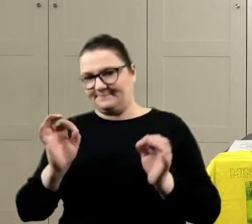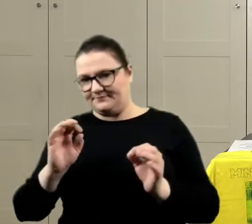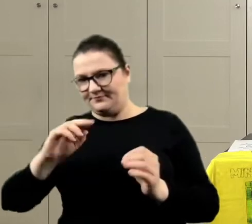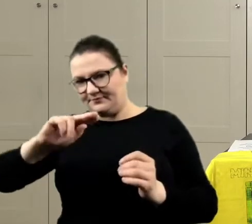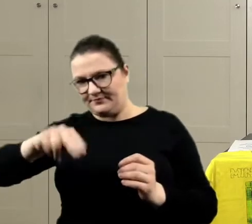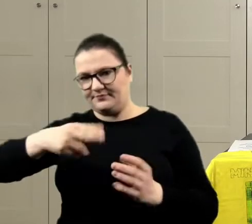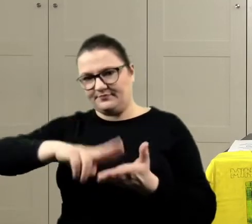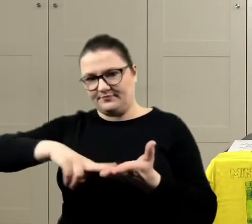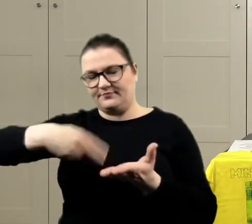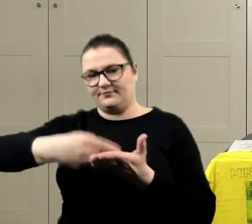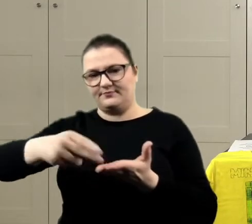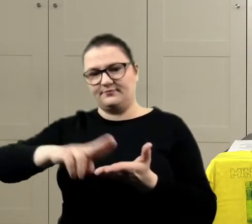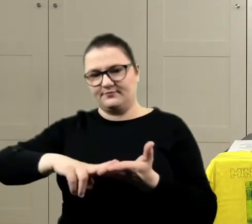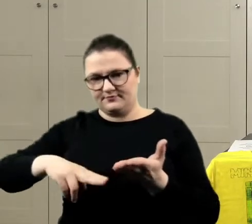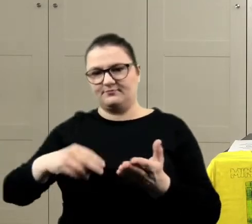sobie wytrzeć.